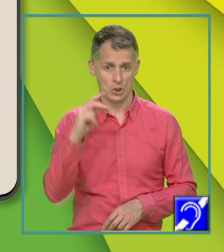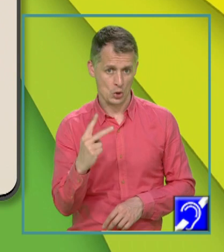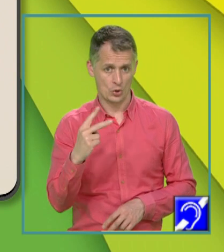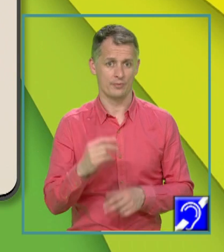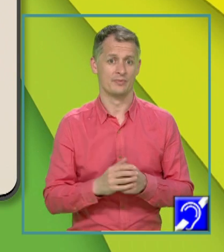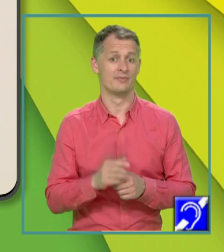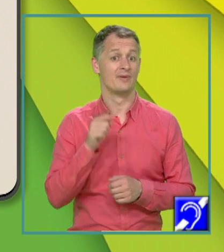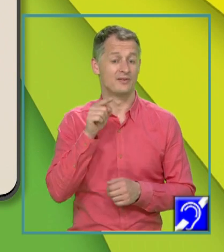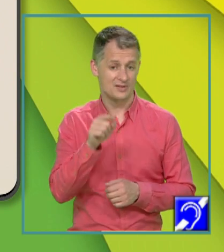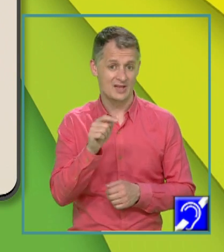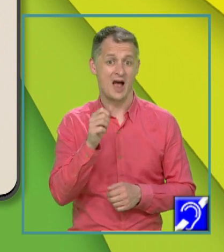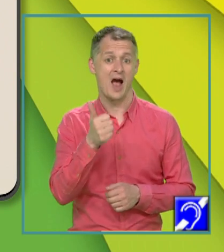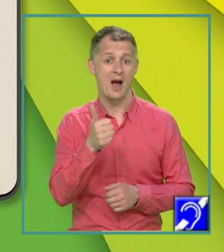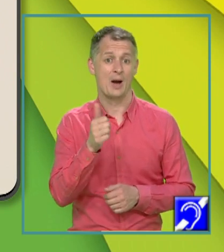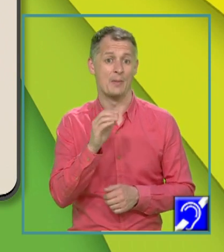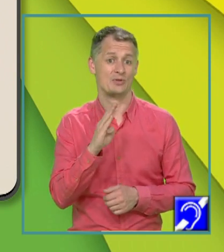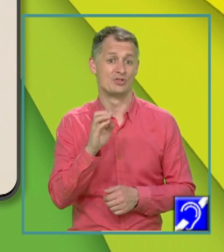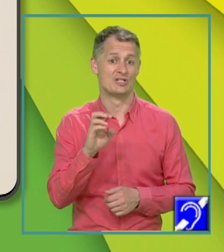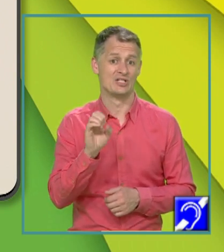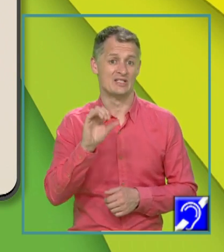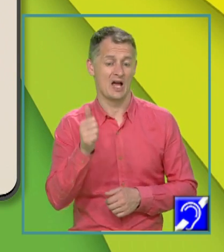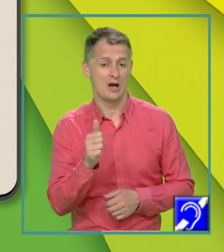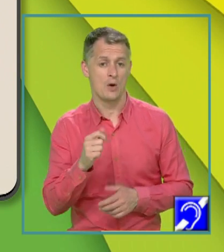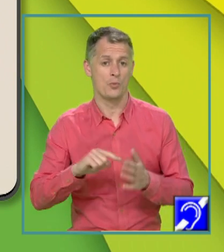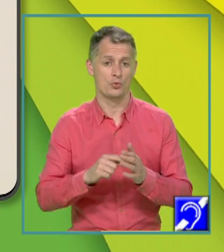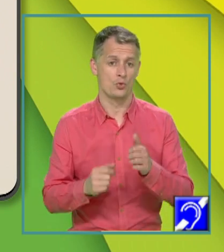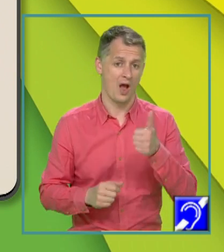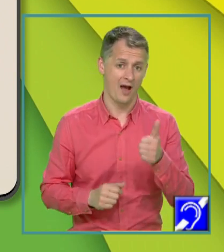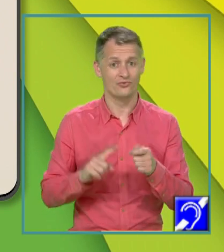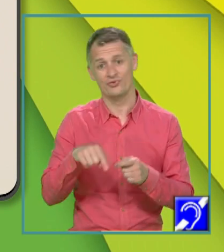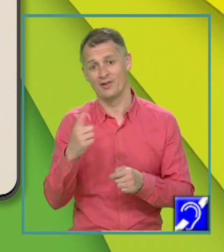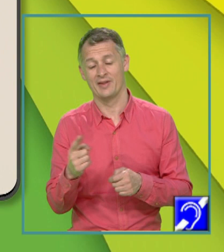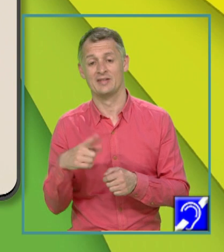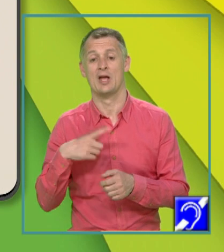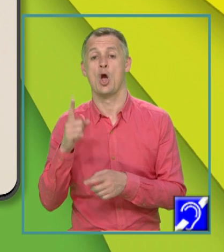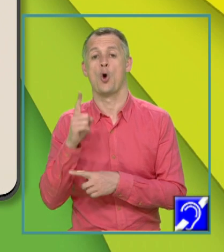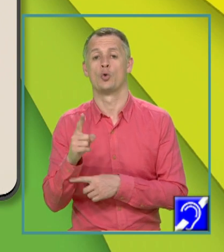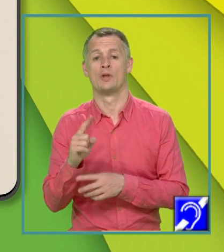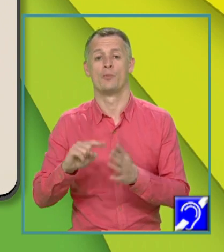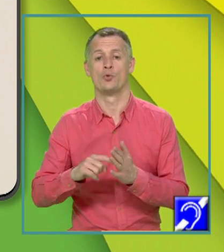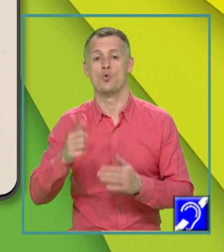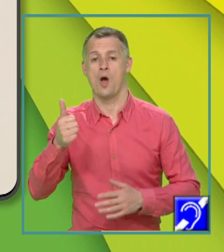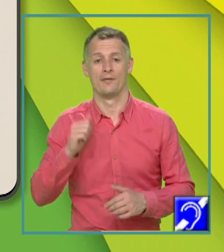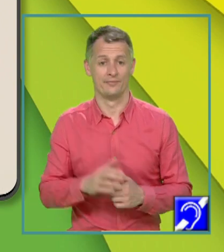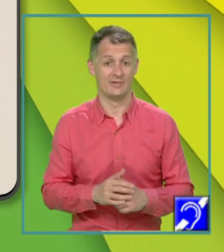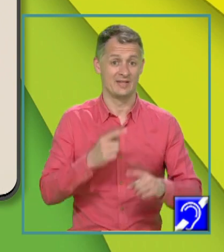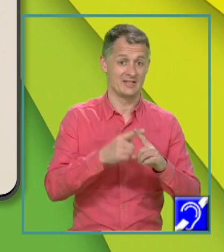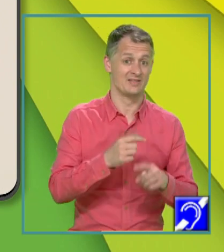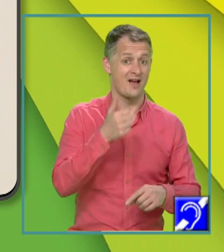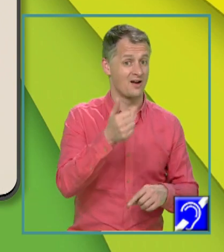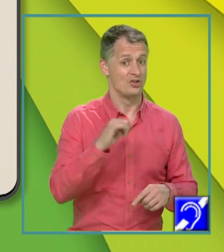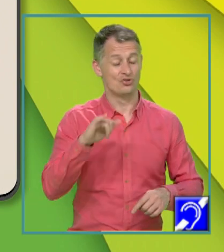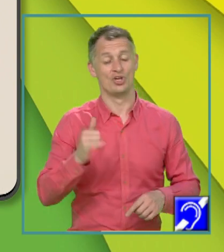abscisa punctului A, iar aceasta este ordonata punctului A. Deci XA și